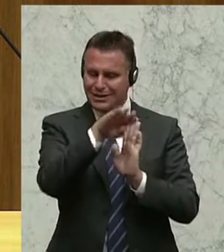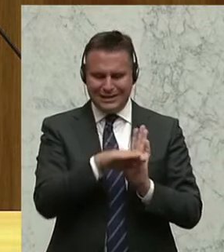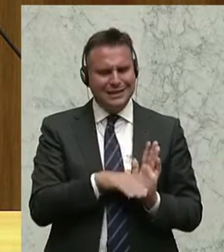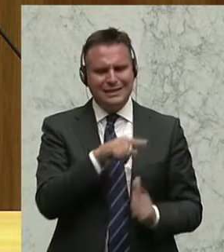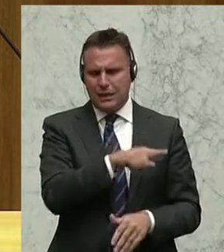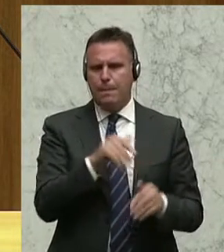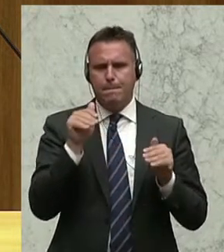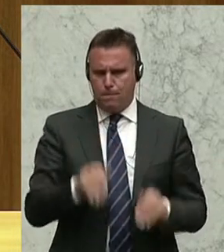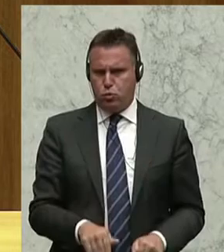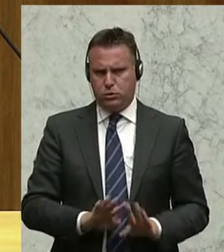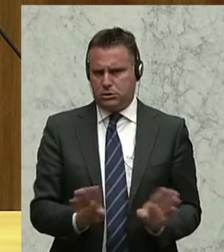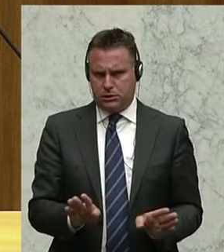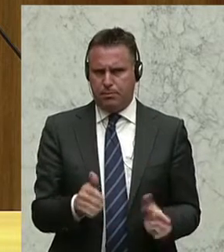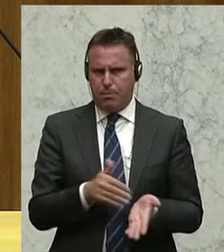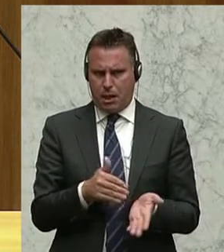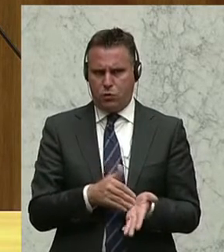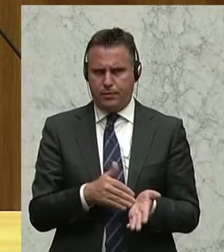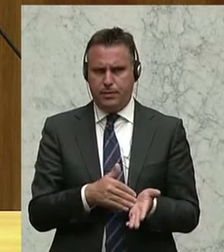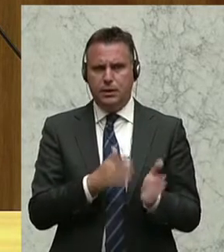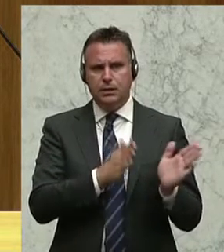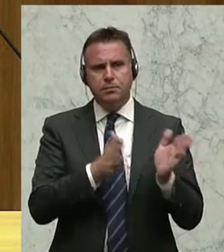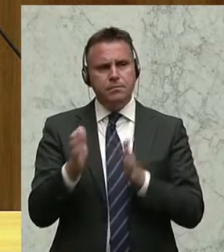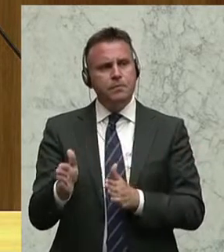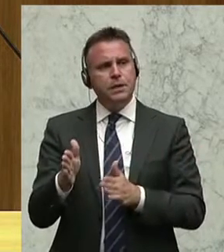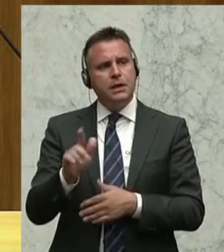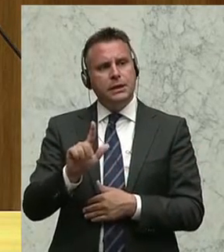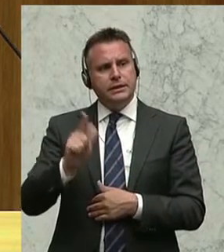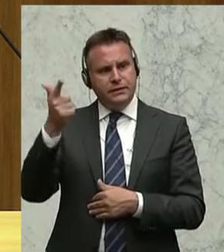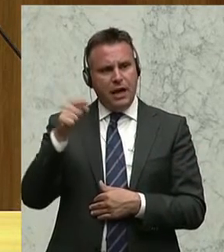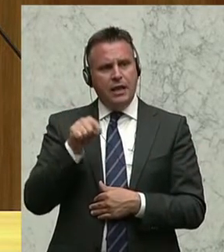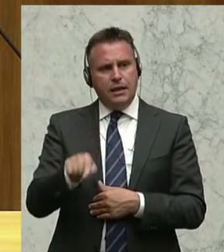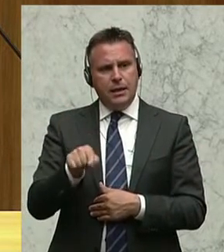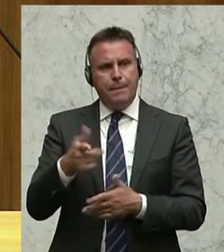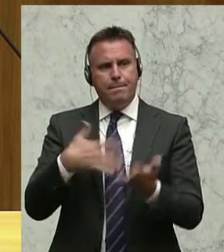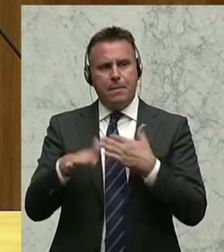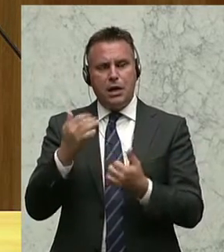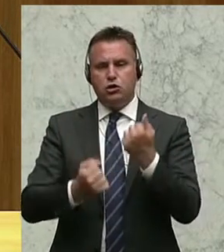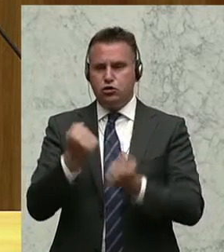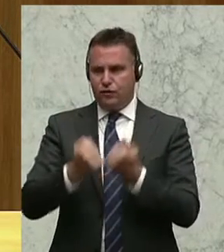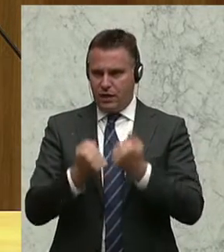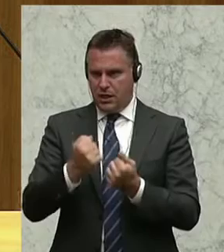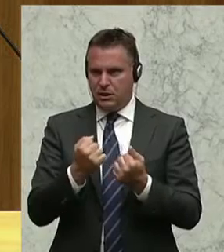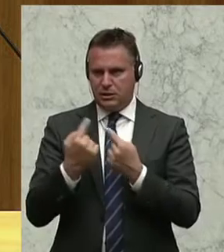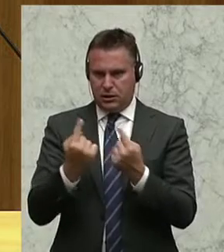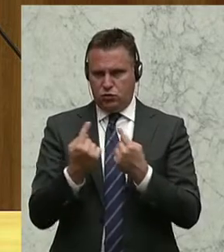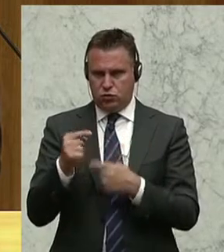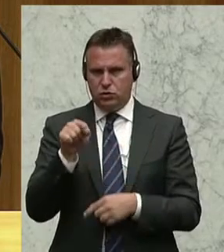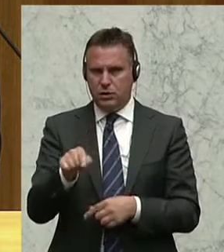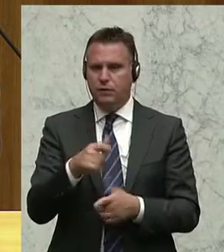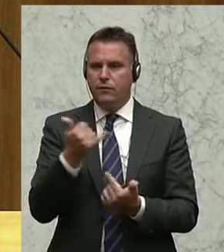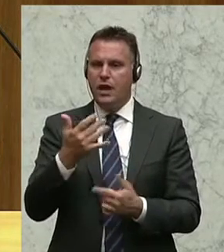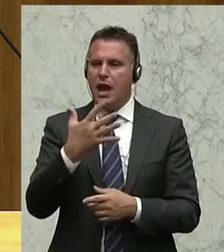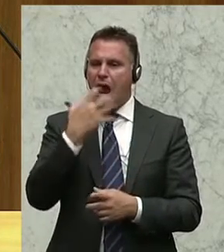zu machen. Das Zweite allerdings, da wird die Sache schon etwas schwieriger. Da geht es um die